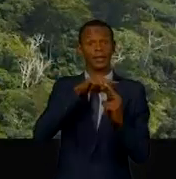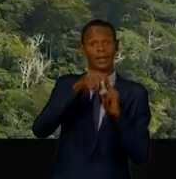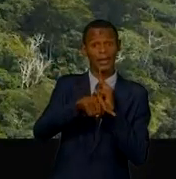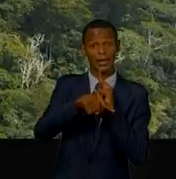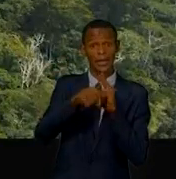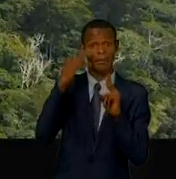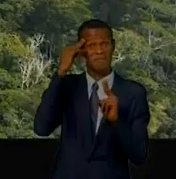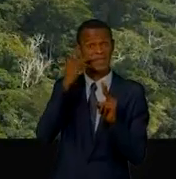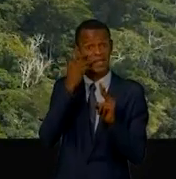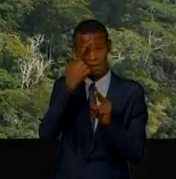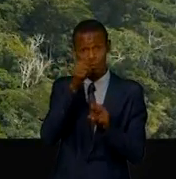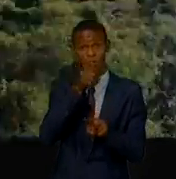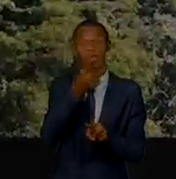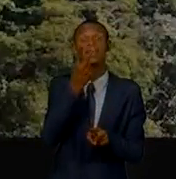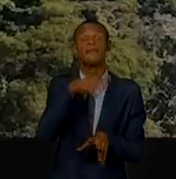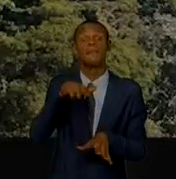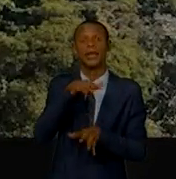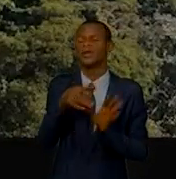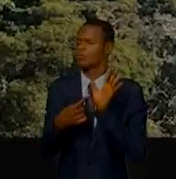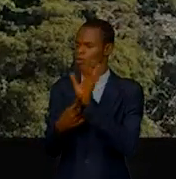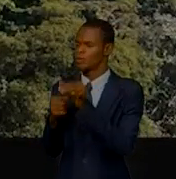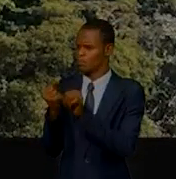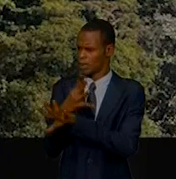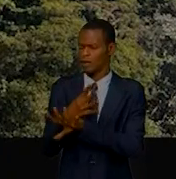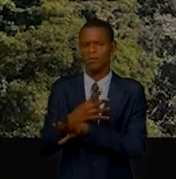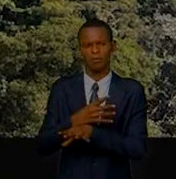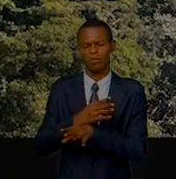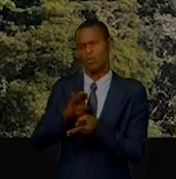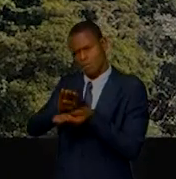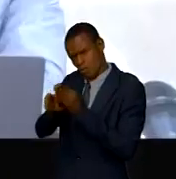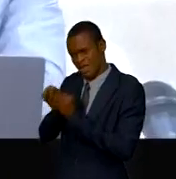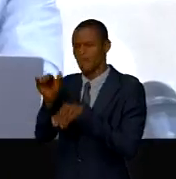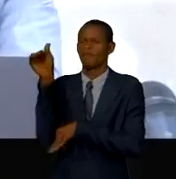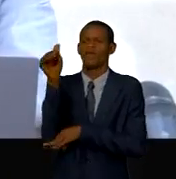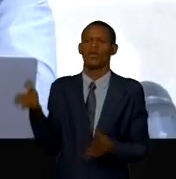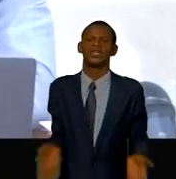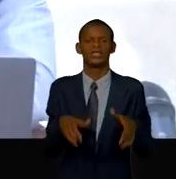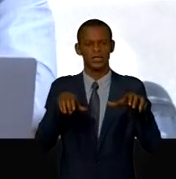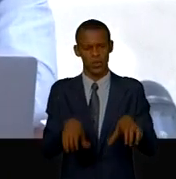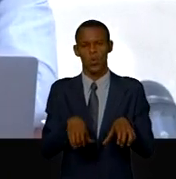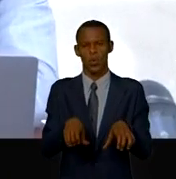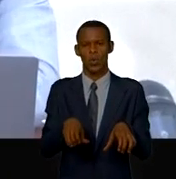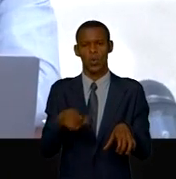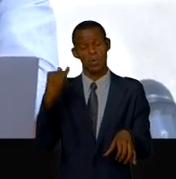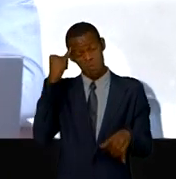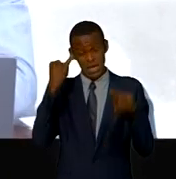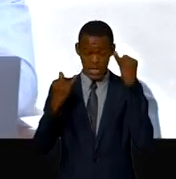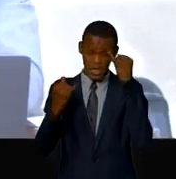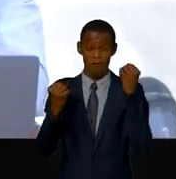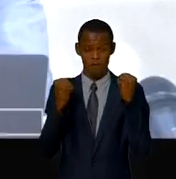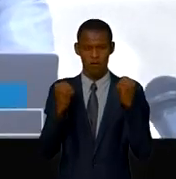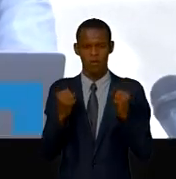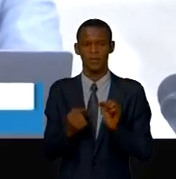RDC au sujet de la préservation et restauration des forêts avec des piliers bien costauds. Le ministère de l